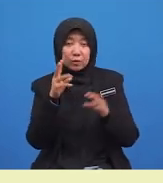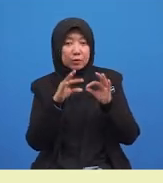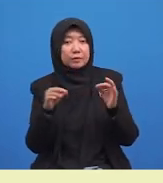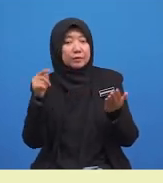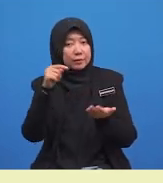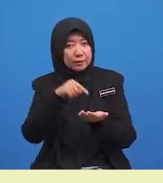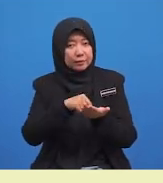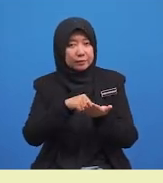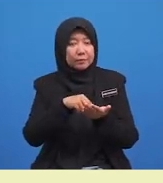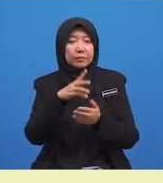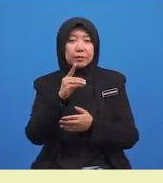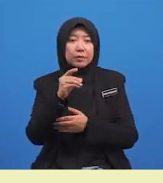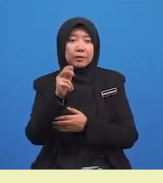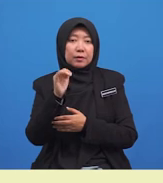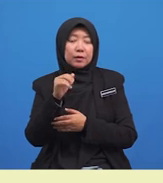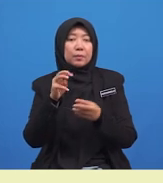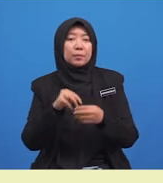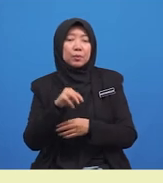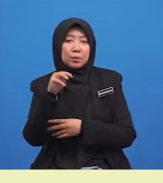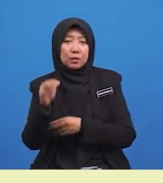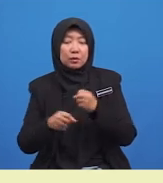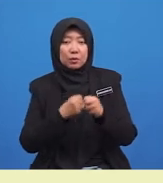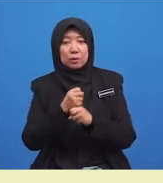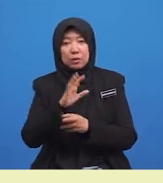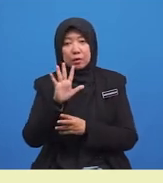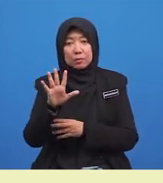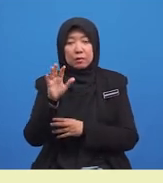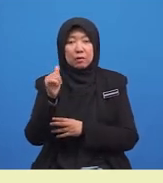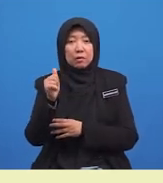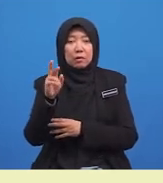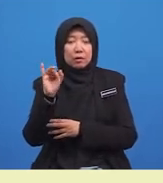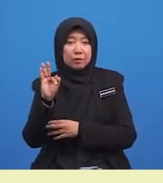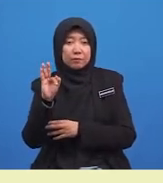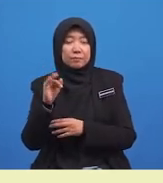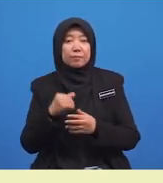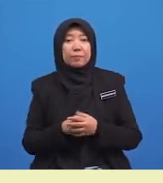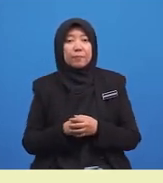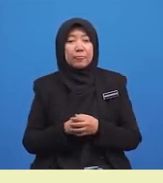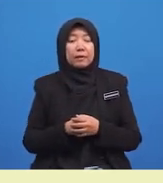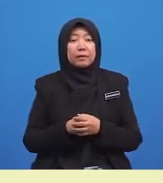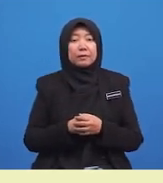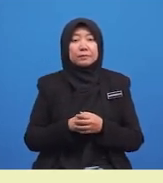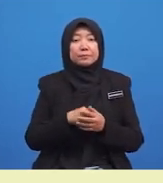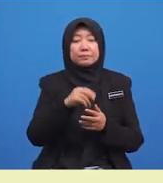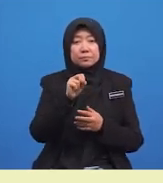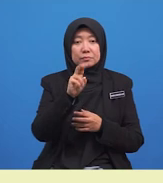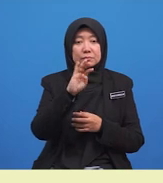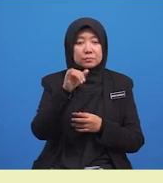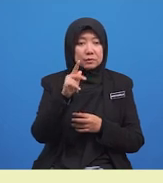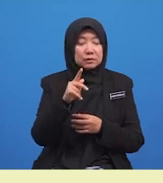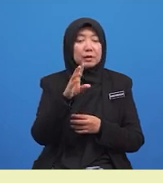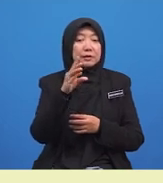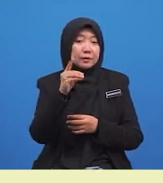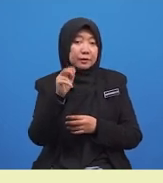Danial murid tahun lima arif. Subjek ayat ini ialah Danial. Manakala,